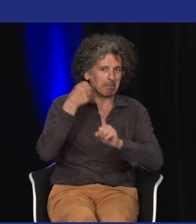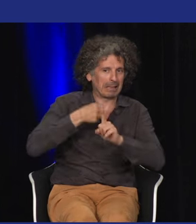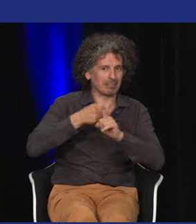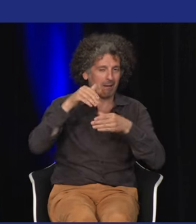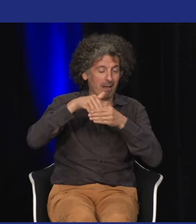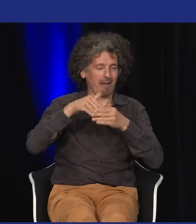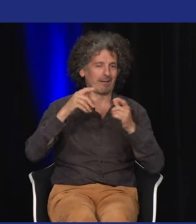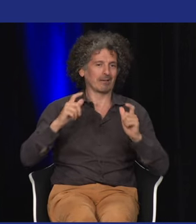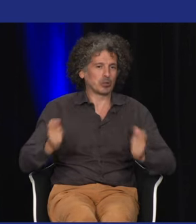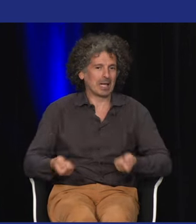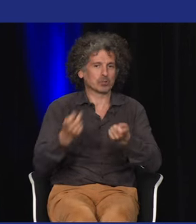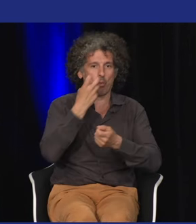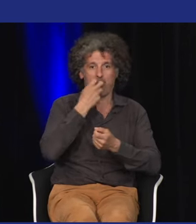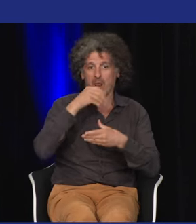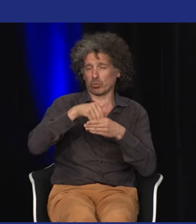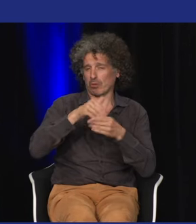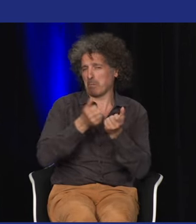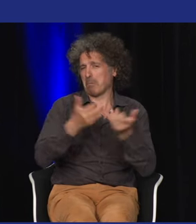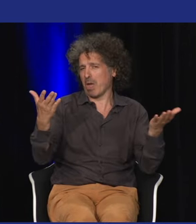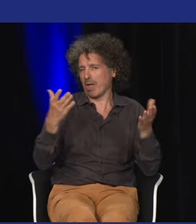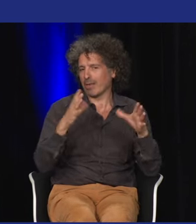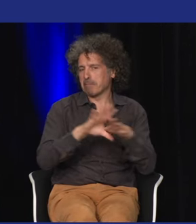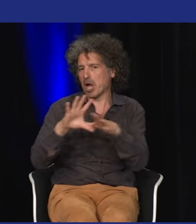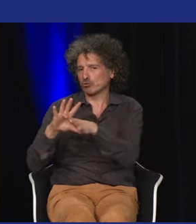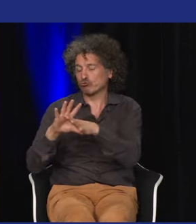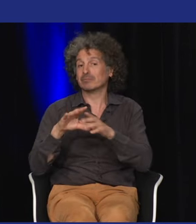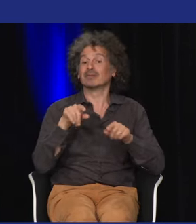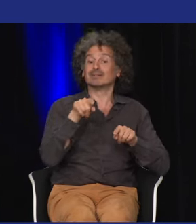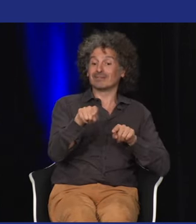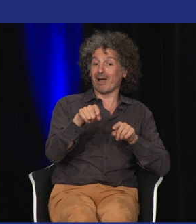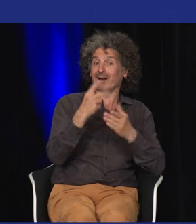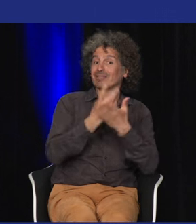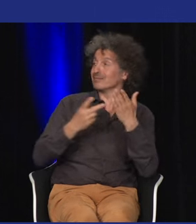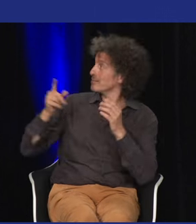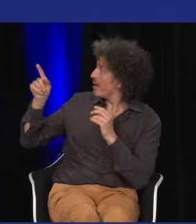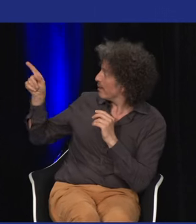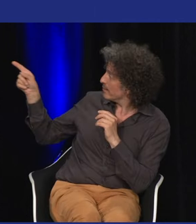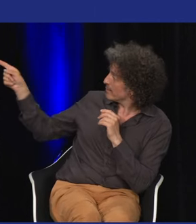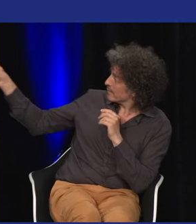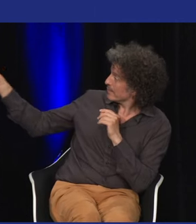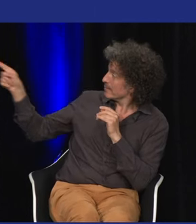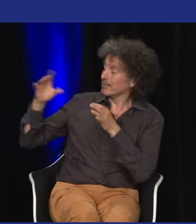dans Histoire Sourde pardon Miracle par Hasard la pièce de théâtre Miracle par Hasard